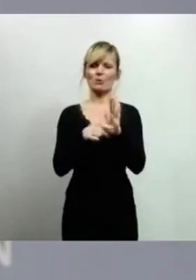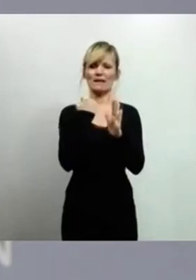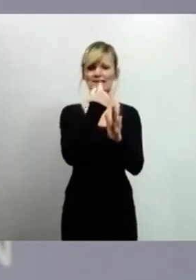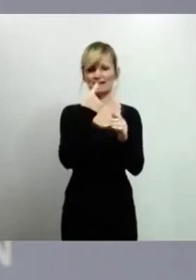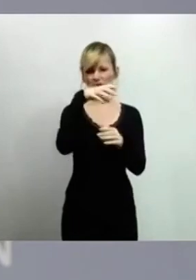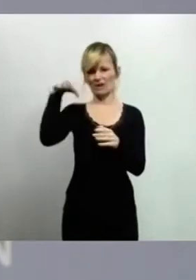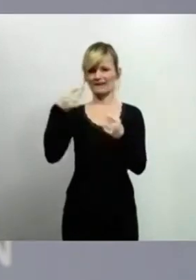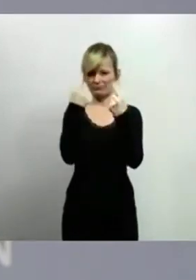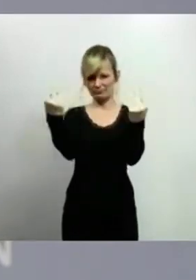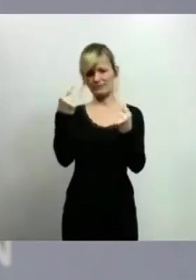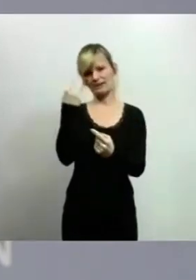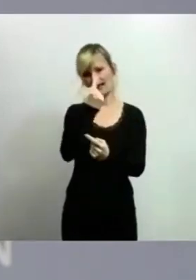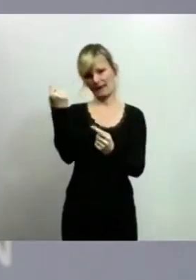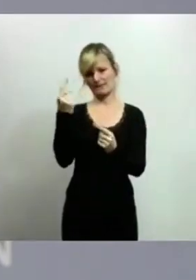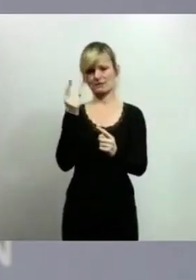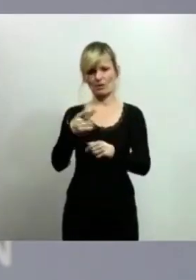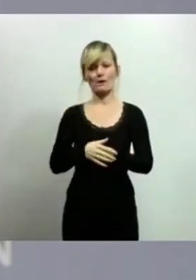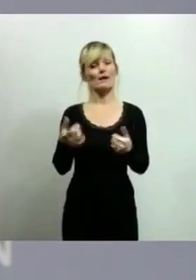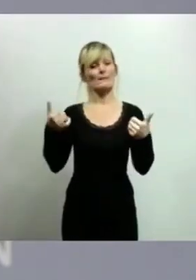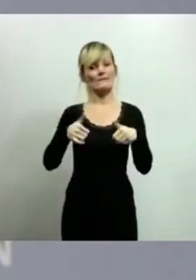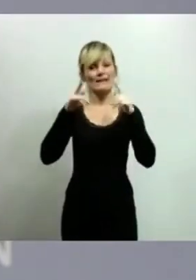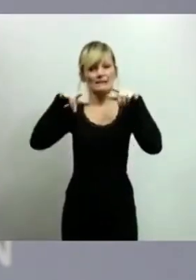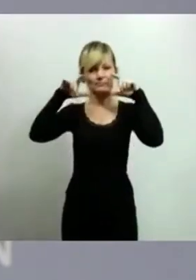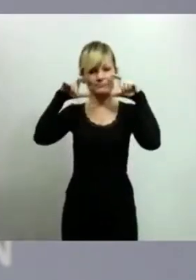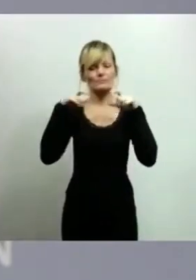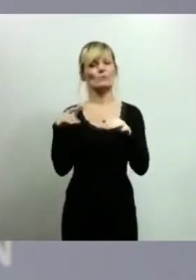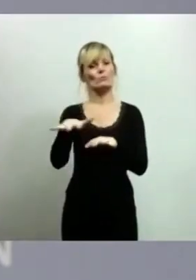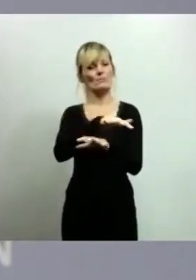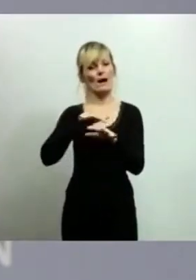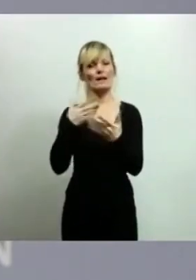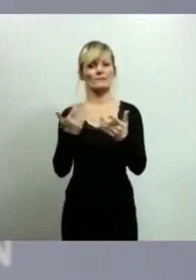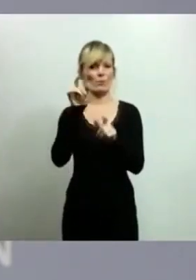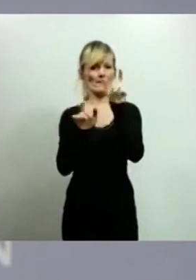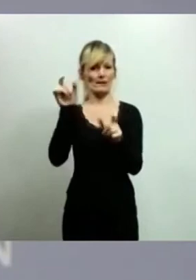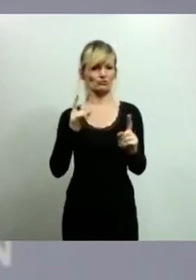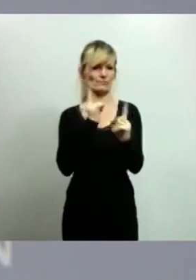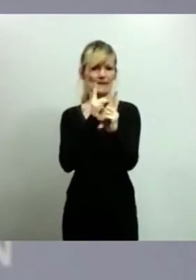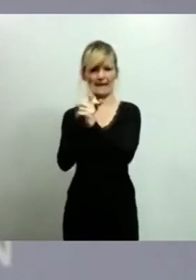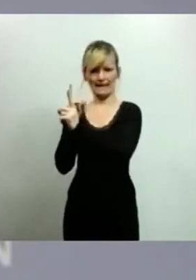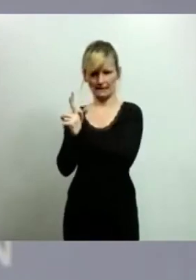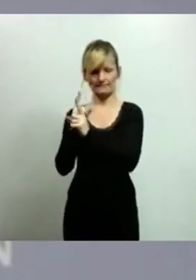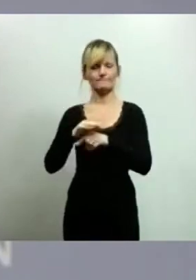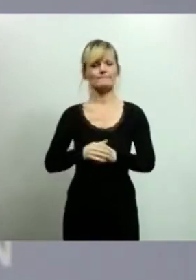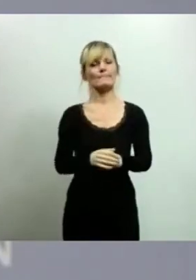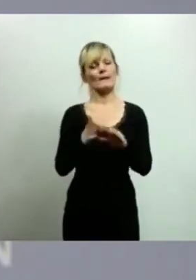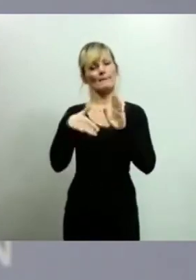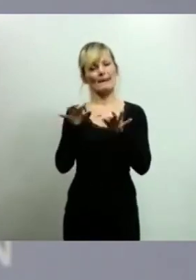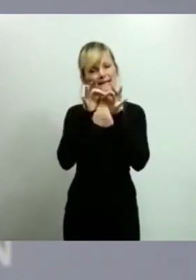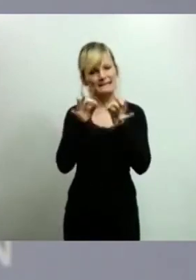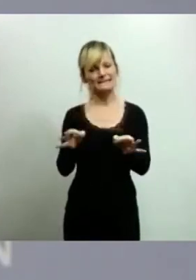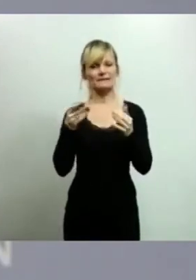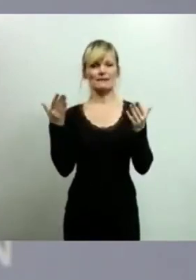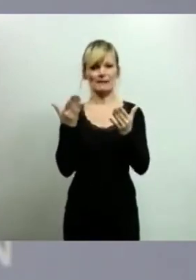Mund-Nasen-Bedeckung bleibt überall dort bestehen, wo sich Menschen begegnen. Was wir aber spezifiziert haben, das ist das Tragen eines